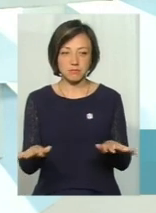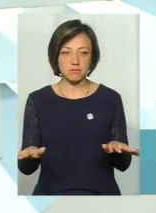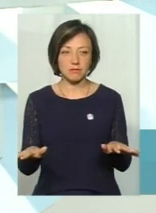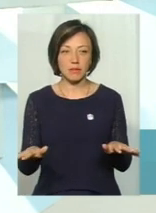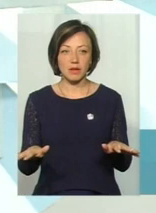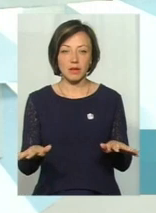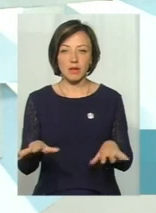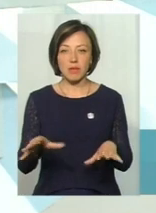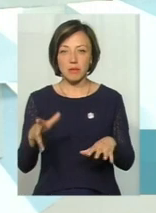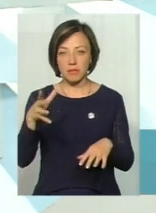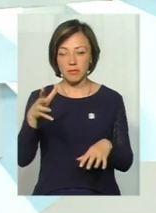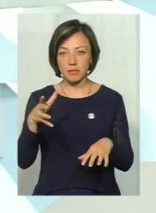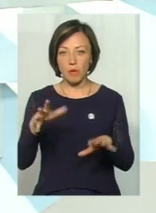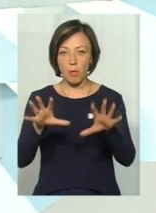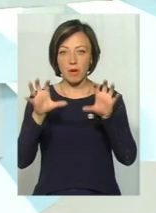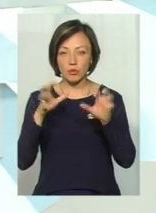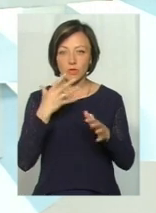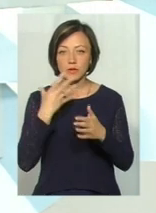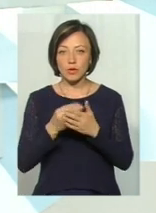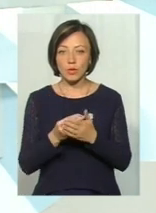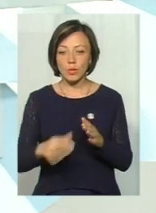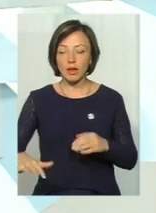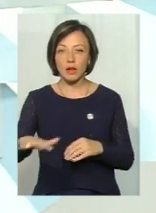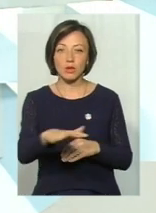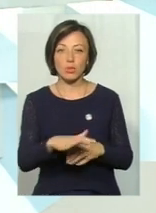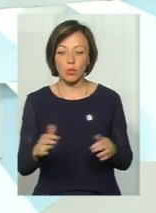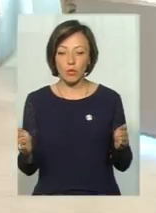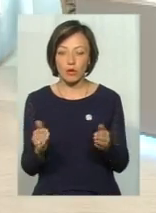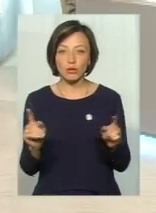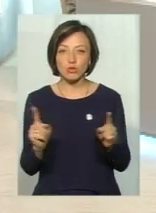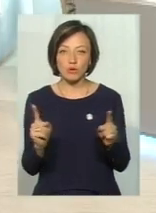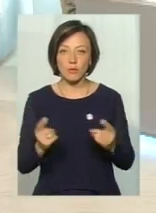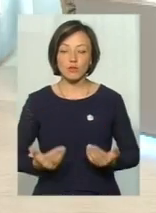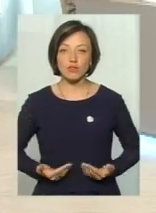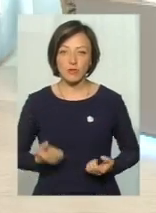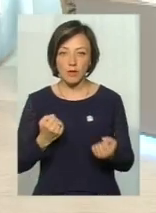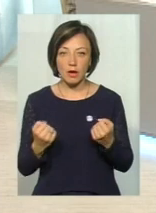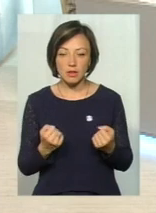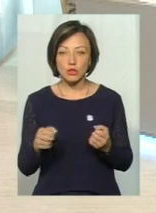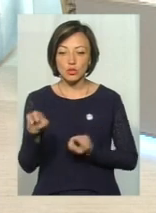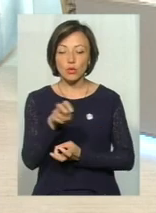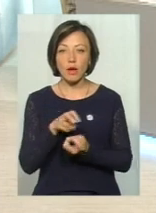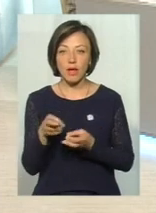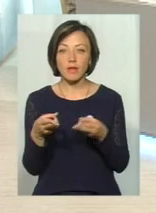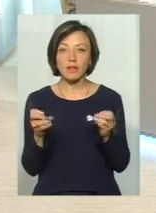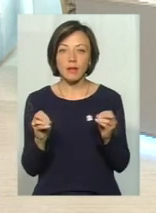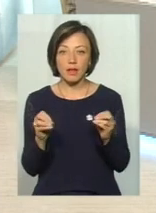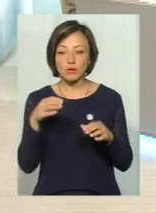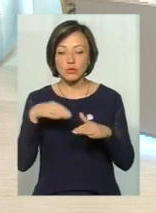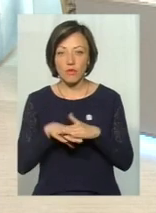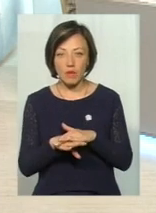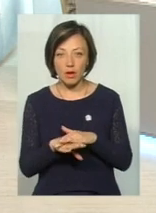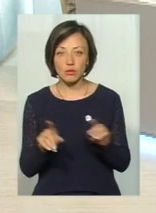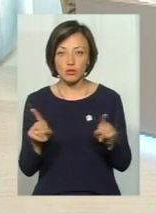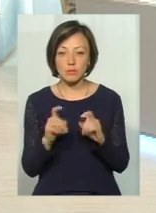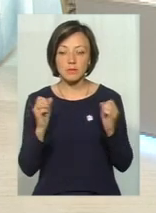опановує свою невеличку територію для того, щоб виживати. Він шукає сховище